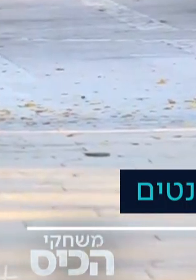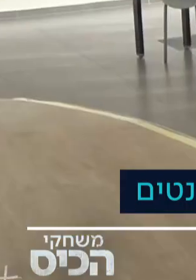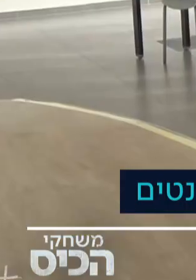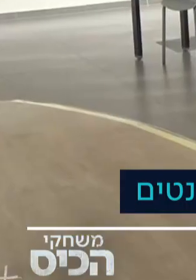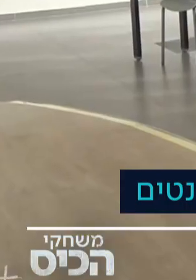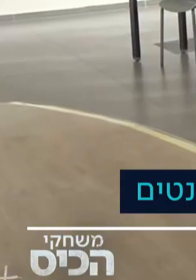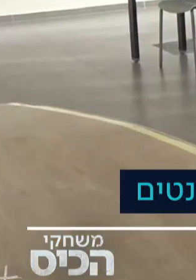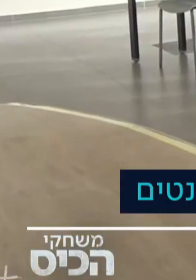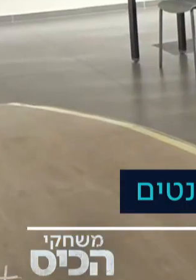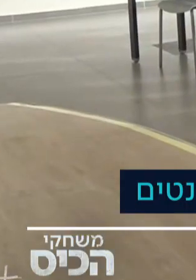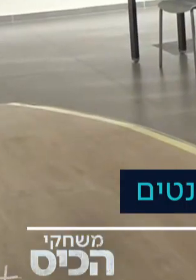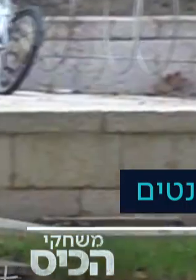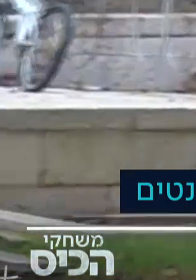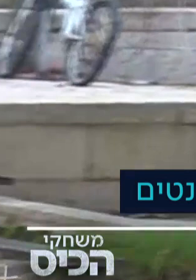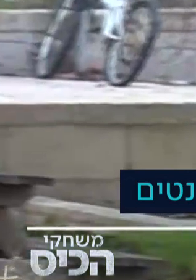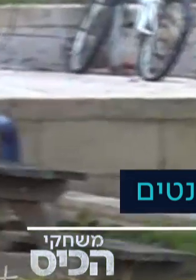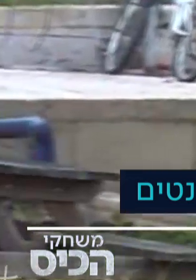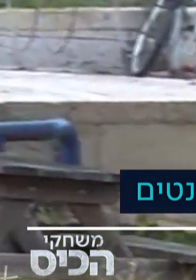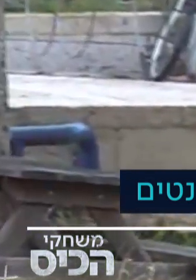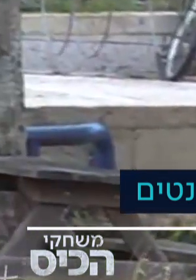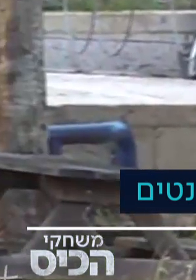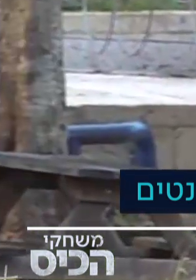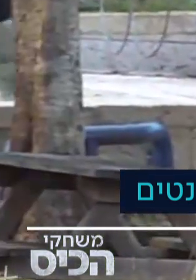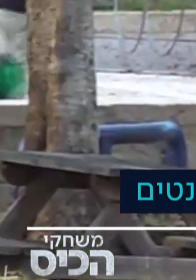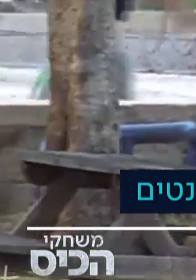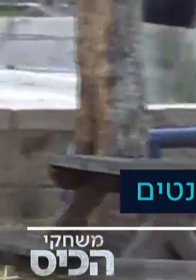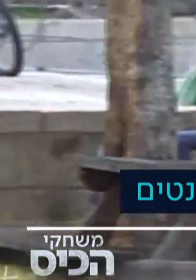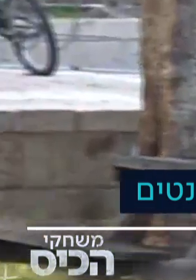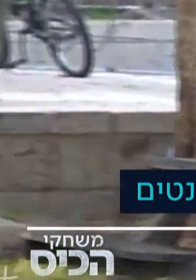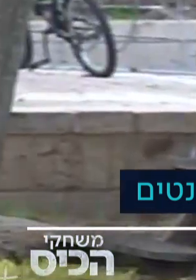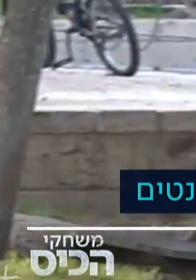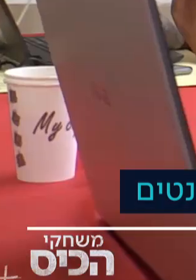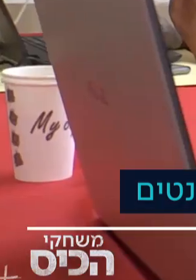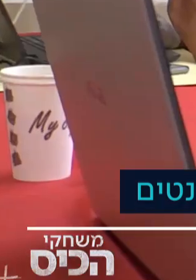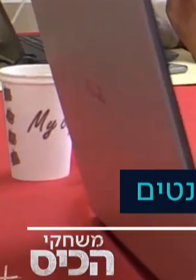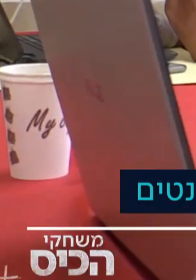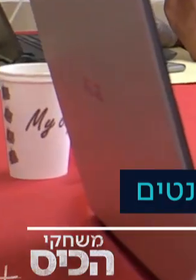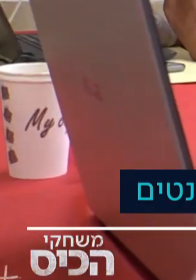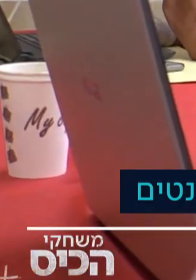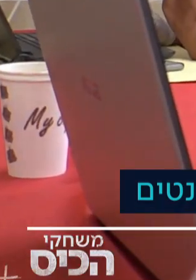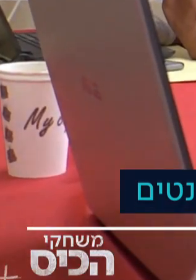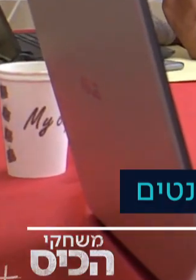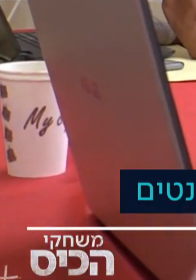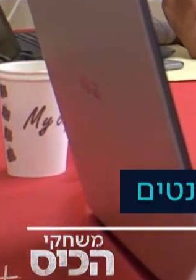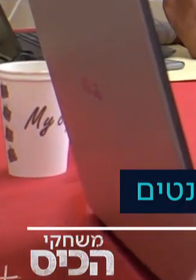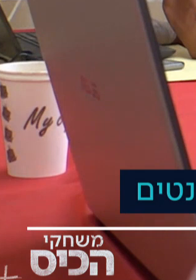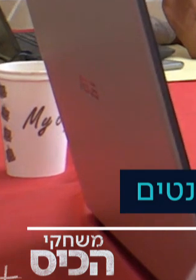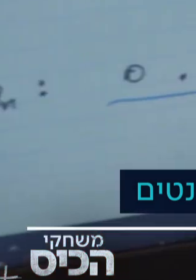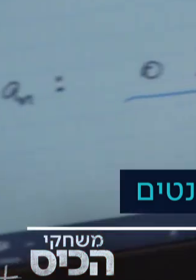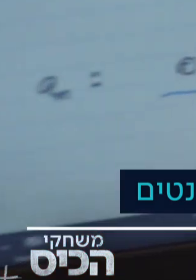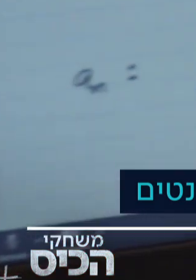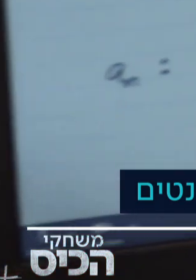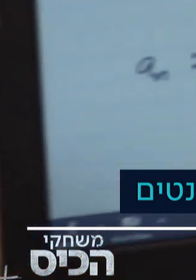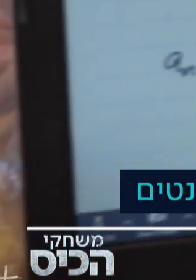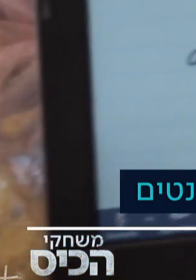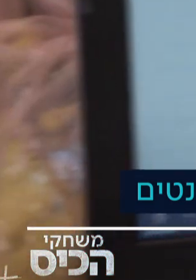בכל התארים ביחס לשנה שעברה. כך מספרים נתוני המועצה להשכלה גבוהה שפורסמו היום. האוניברסיטאות יקבלו השנה תוספת